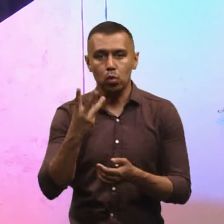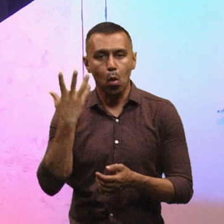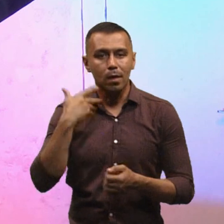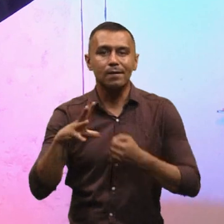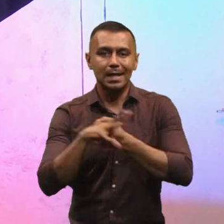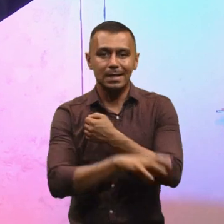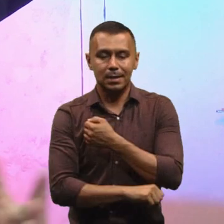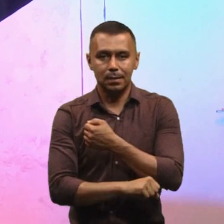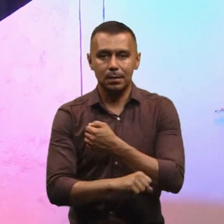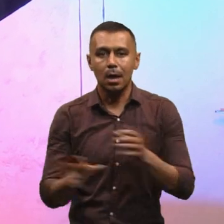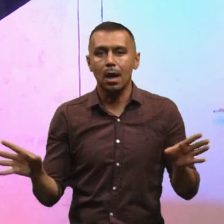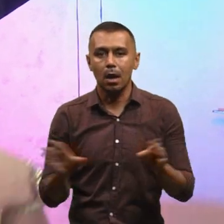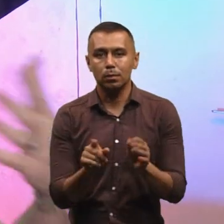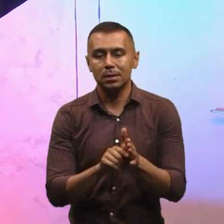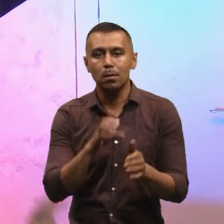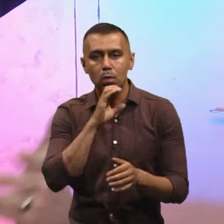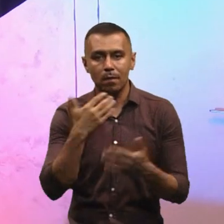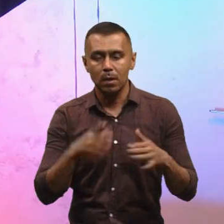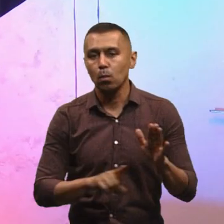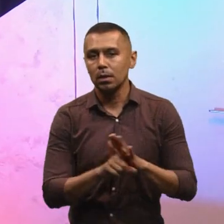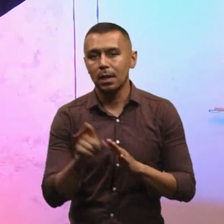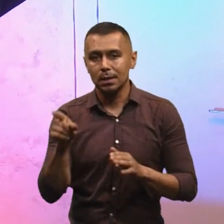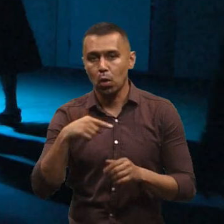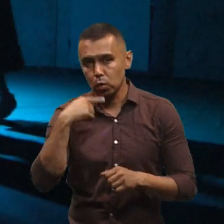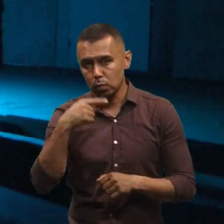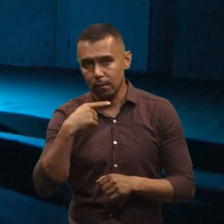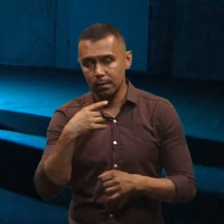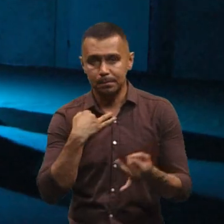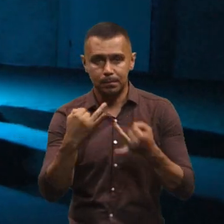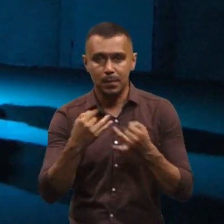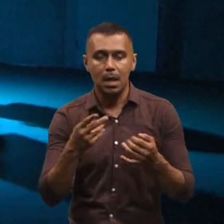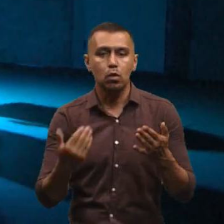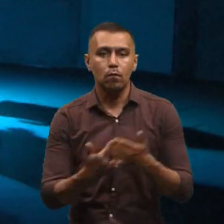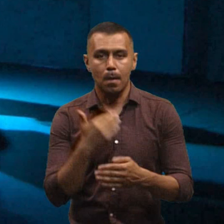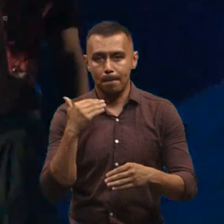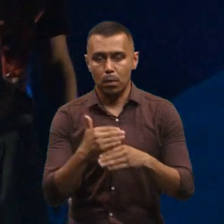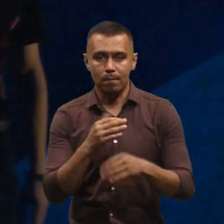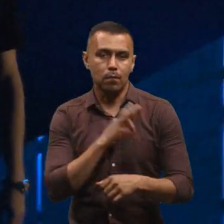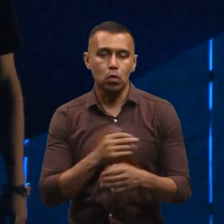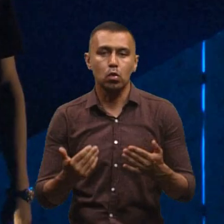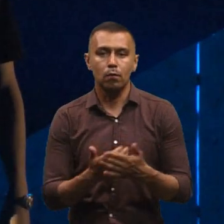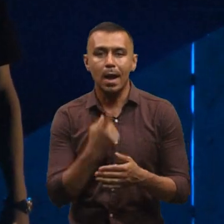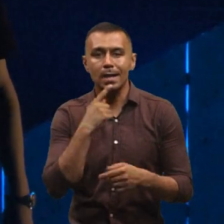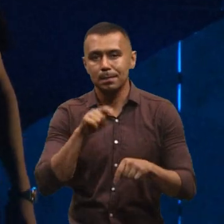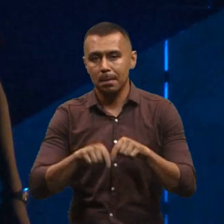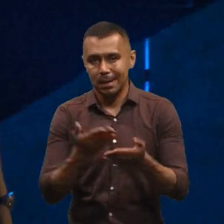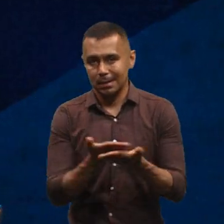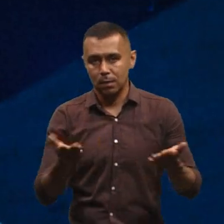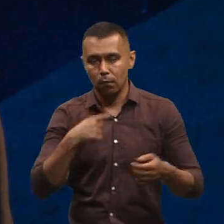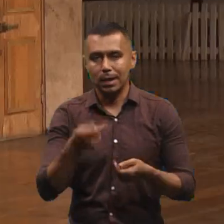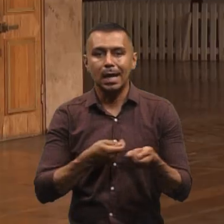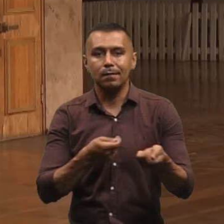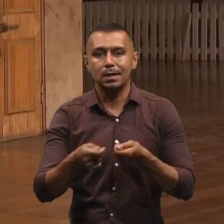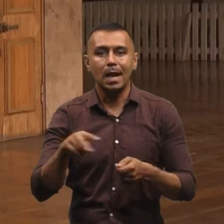разом з псом, який вже починає з нею розмовляти. Для нової постановки використали нову експериментальну сцену, каже